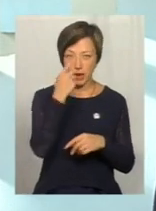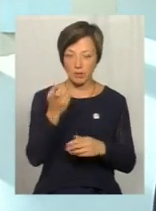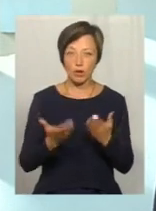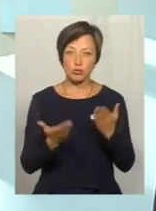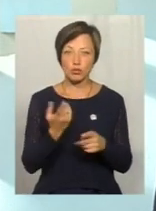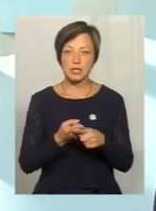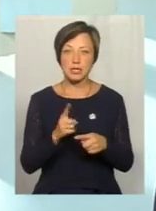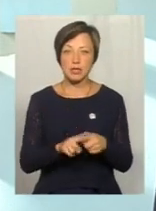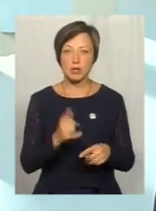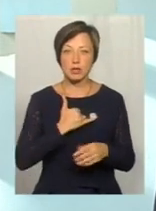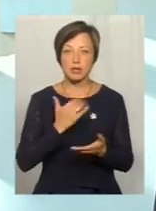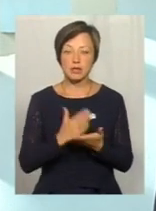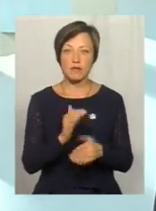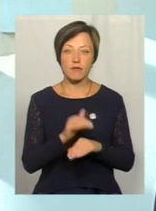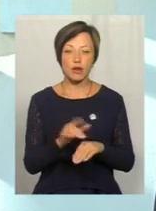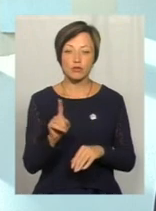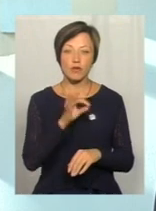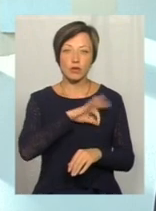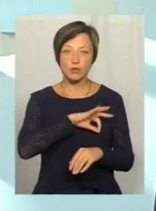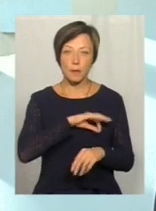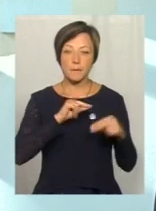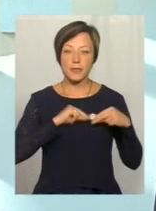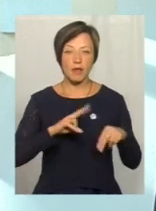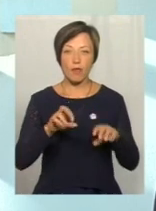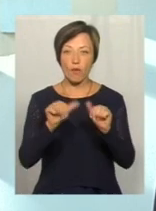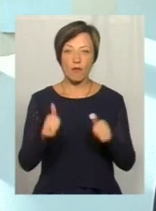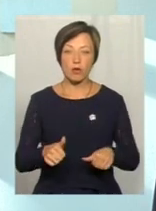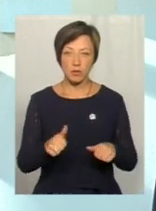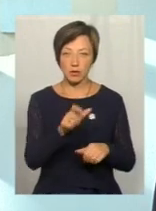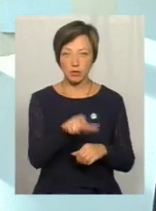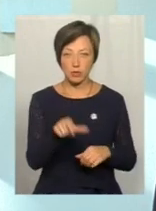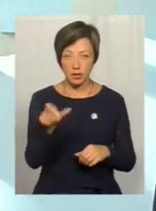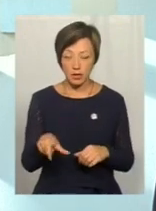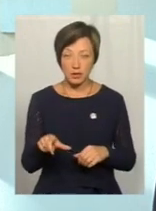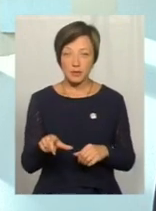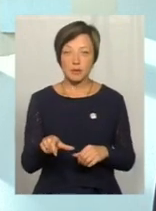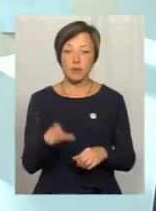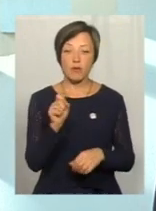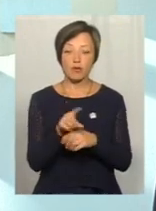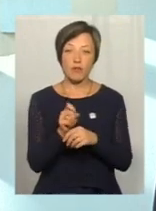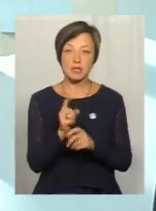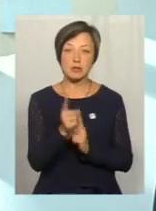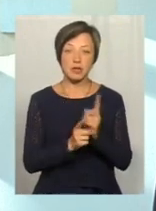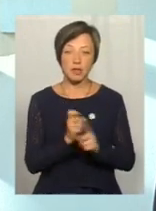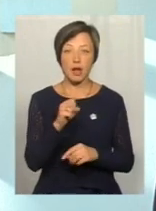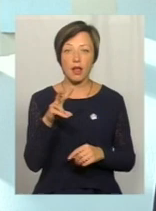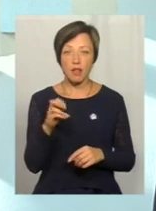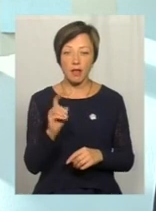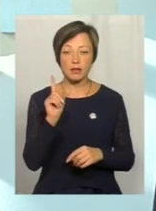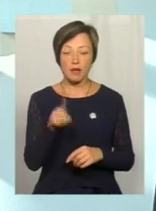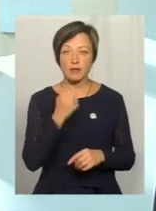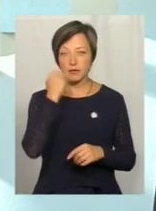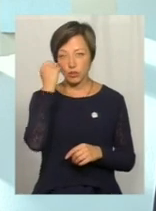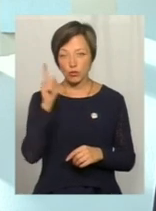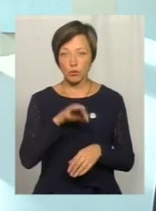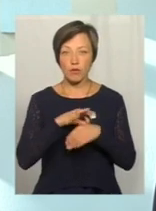у нас є факт про те, що використовується праці неуформених працівників. Повноваження змінилось, але тим не менше, навіть завдяки тому,